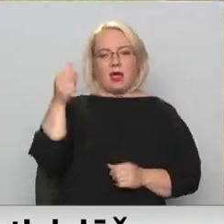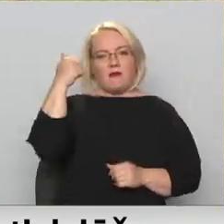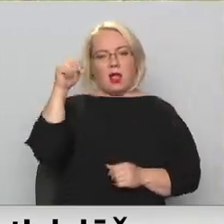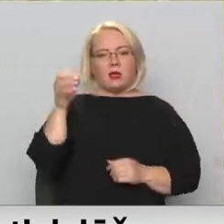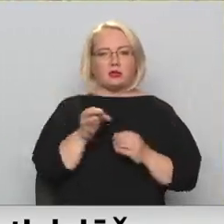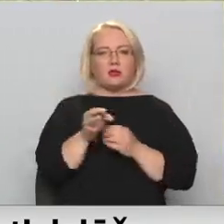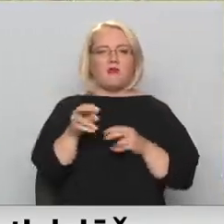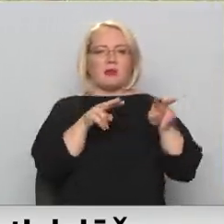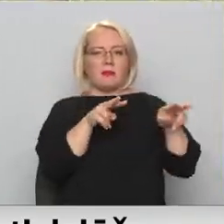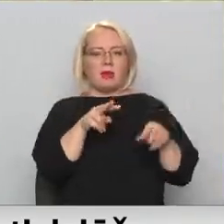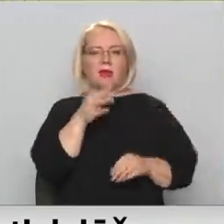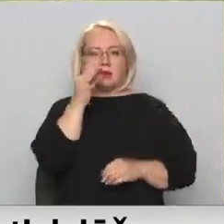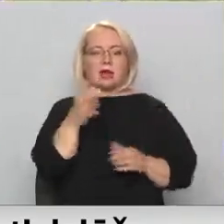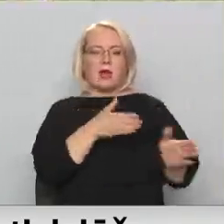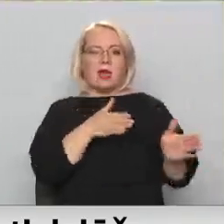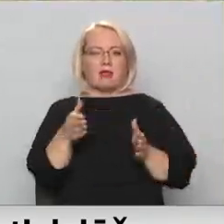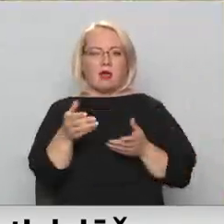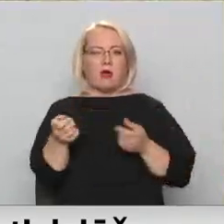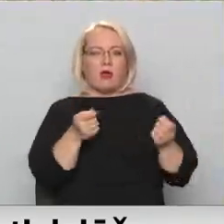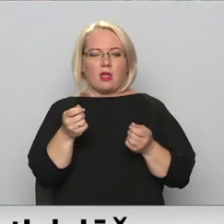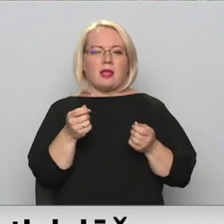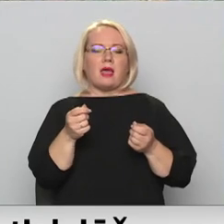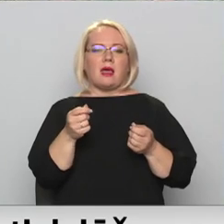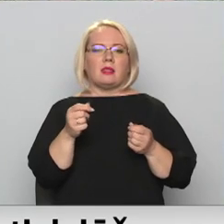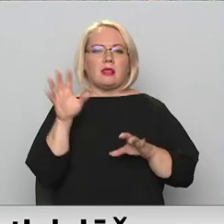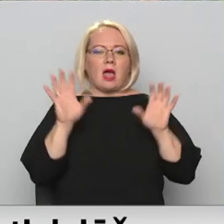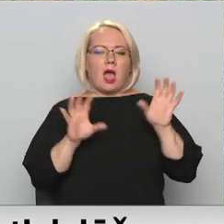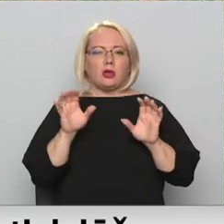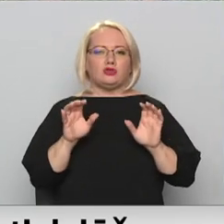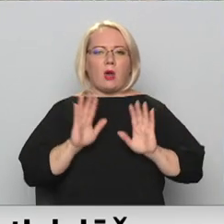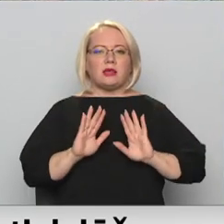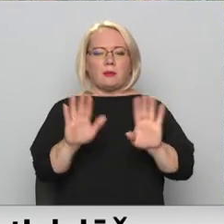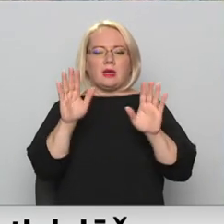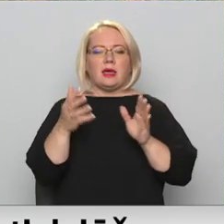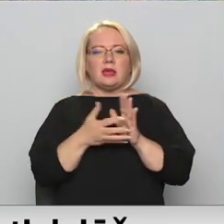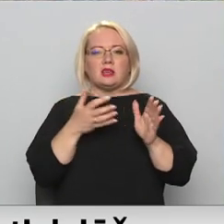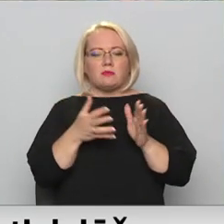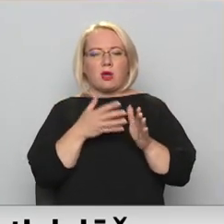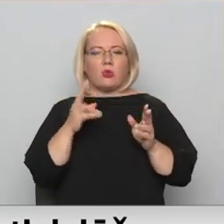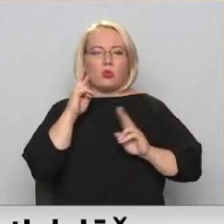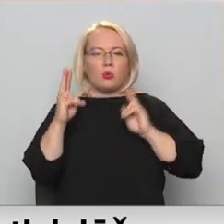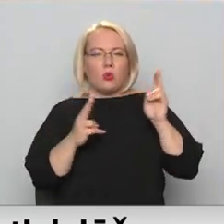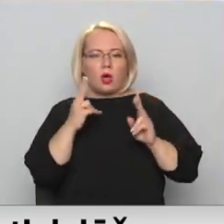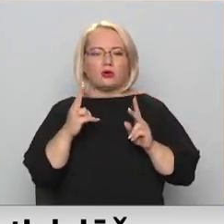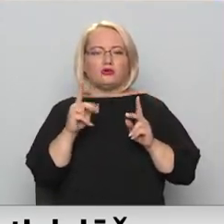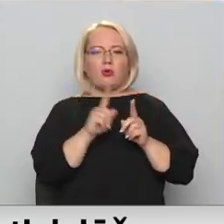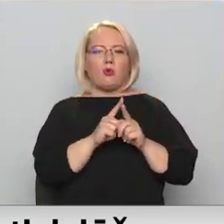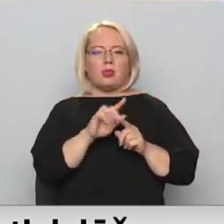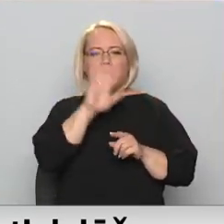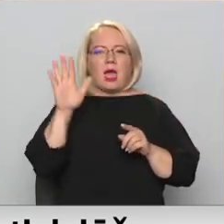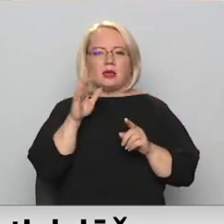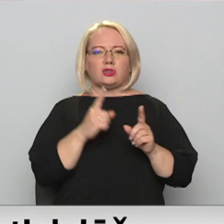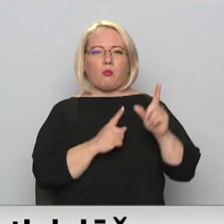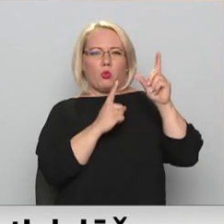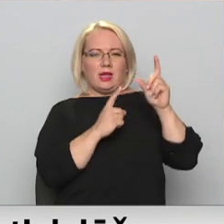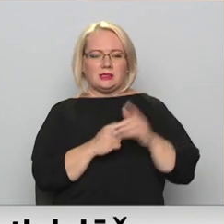mednieki ir izteikuši gatavību koordinēt lāču aizbaidīšanu, izmantojot gaismas un trokšņa salūtu munīciju. Šobrīd mēs strādājam